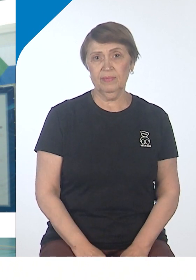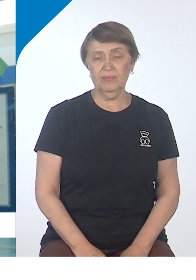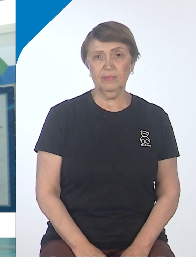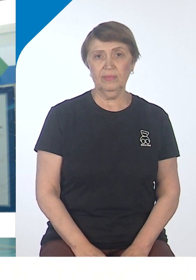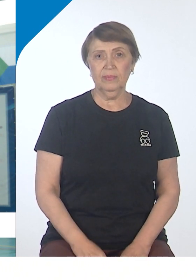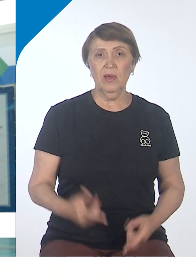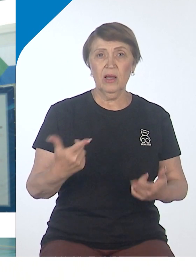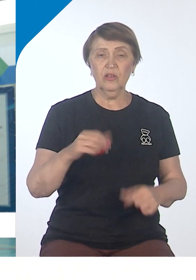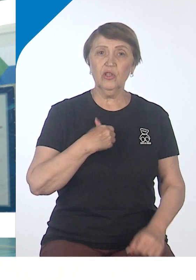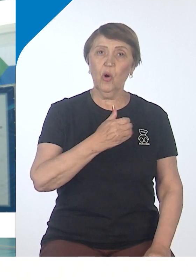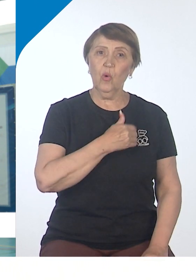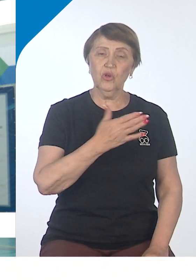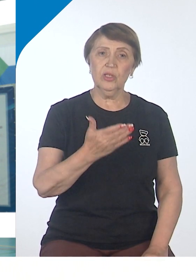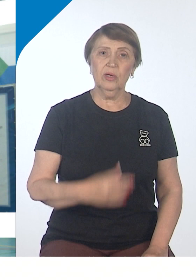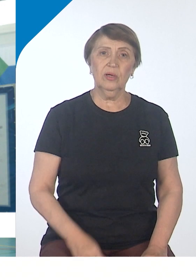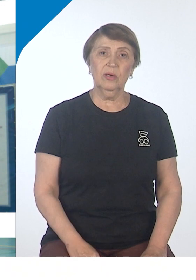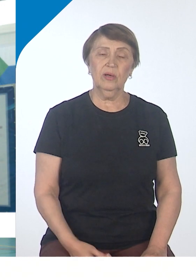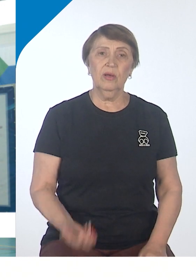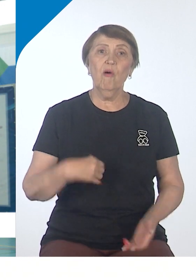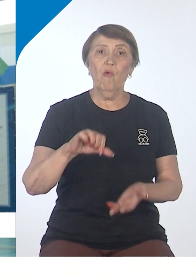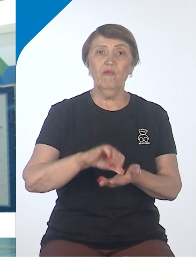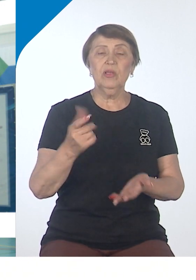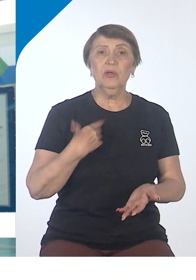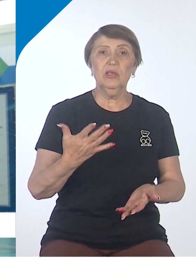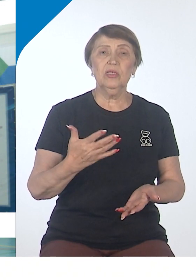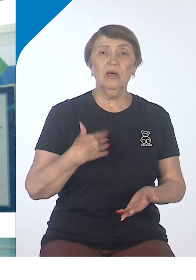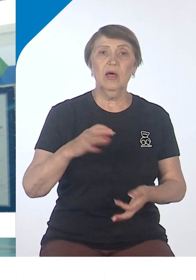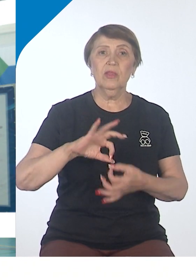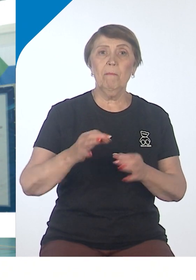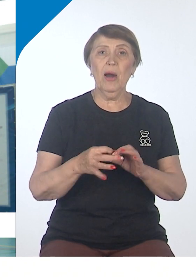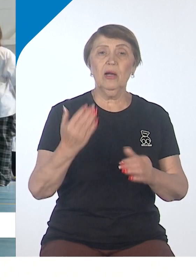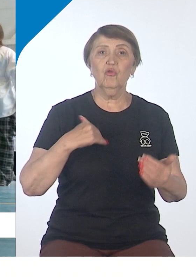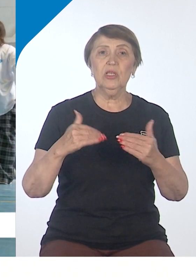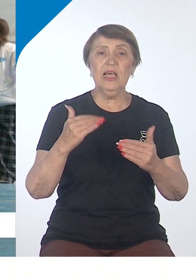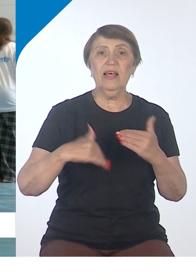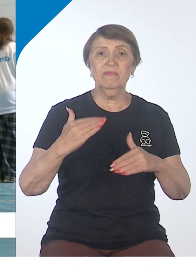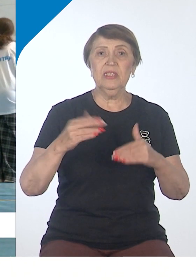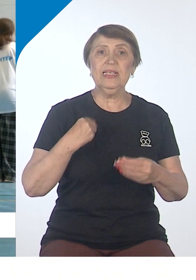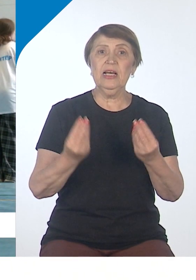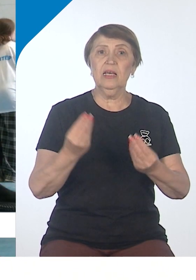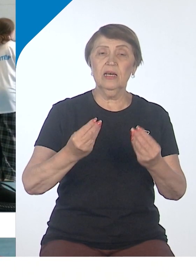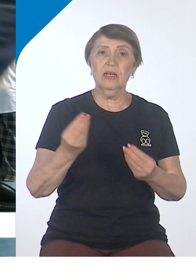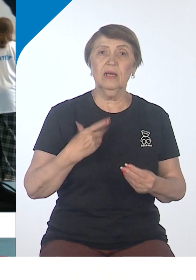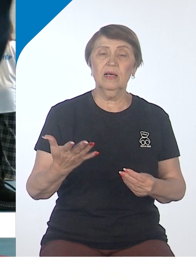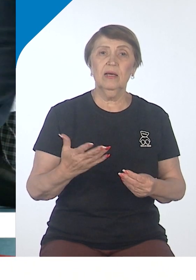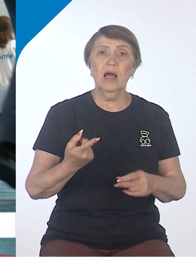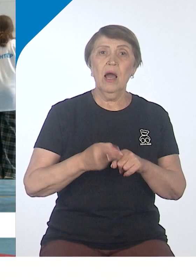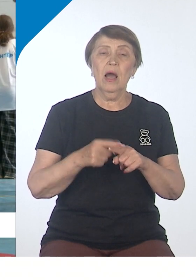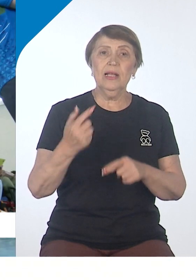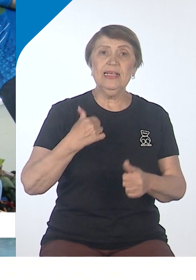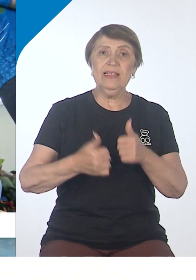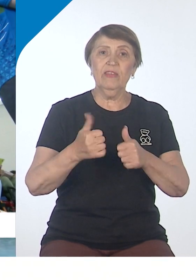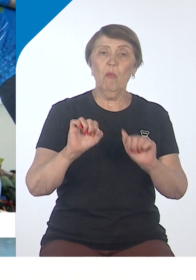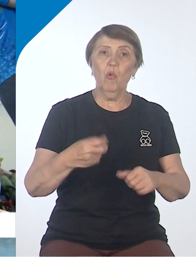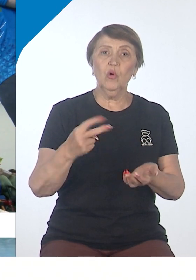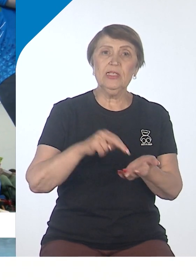Где-то хочется выступить на Паралимпийских играх и стать чемпионом. Муниципальные и межрегиональные соревнования могут